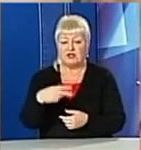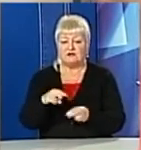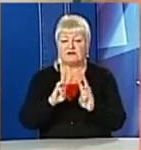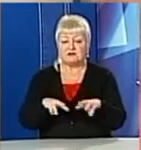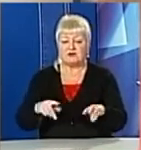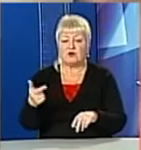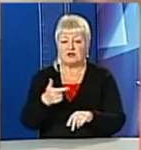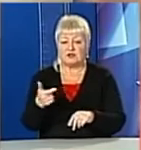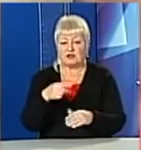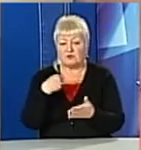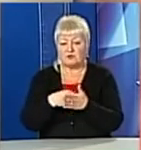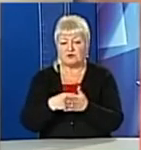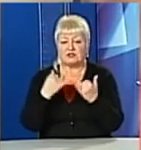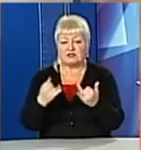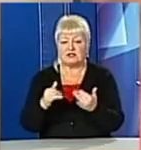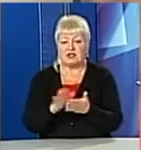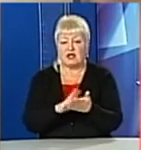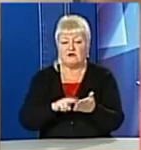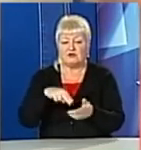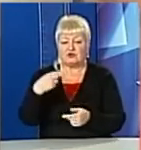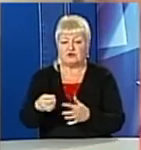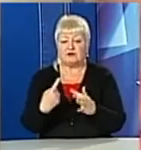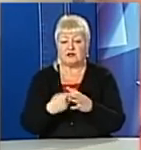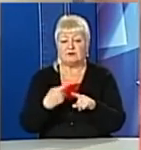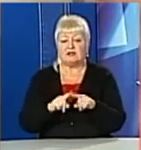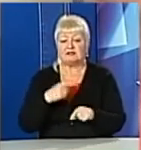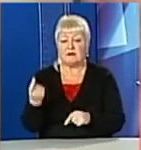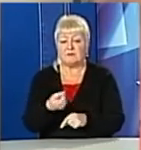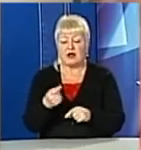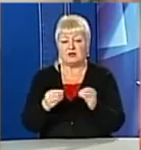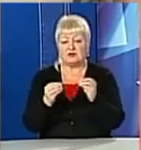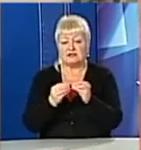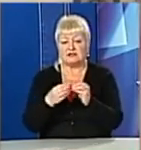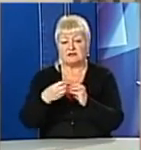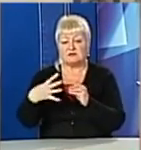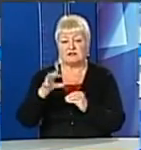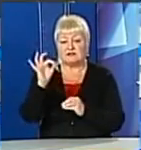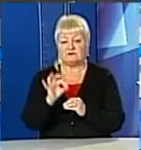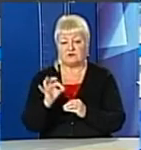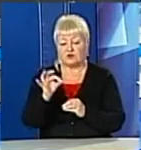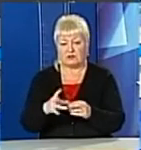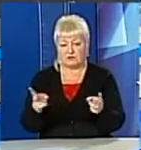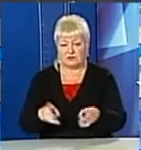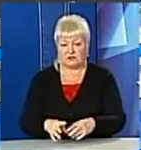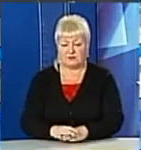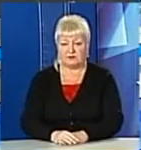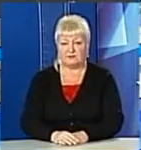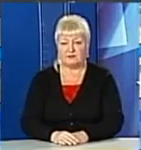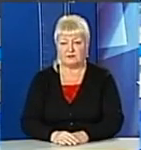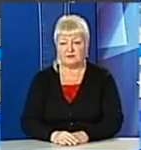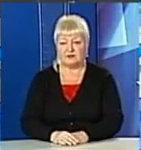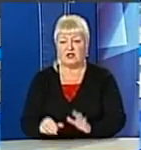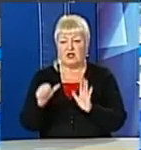в бюджеті для відшкодування пільгових перевезень. Це є дуже мало. Це є 10-15 відсотків від потреби. Із